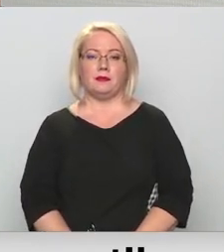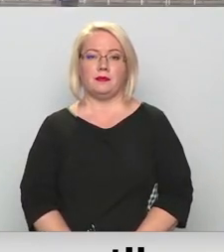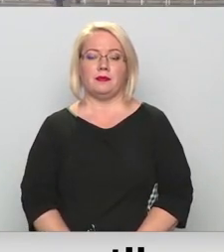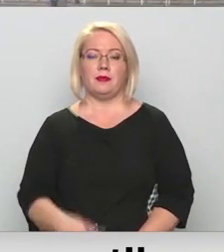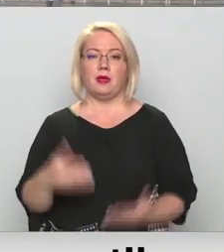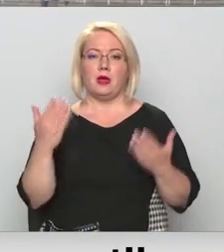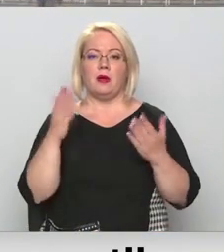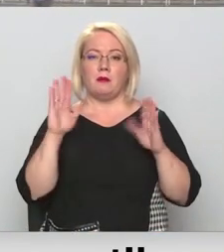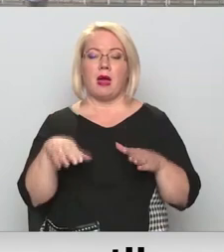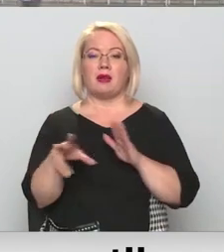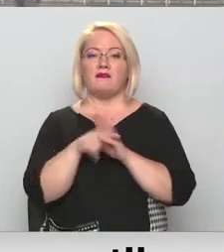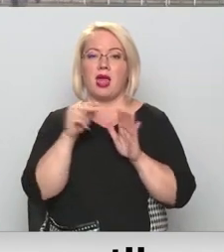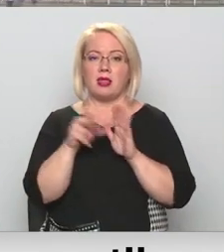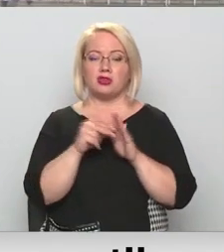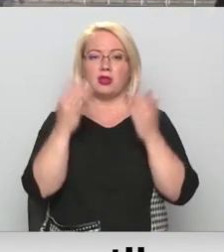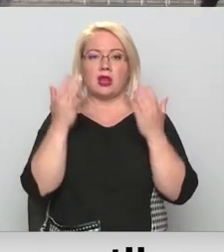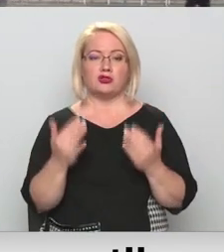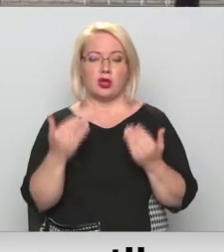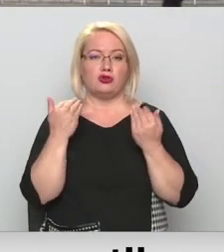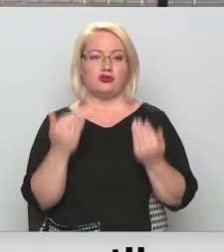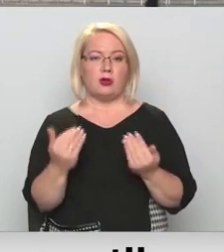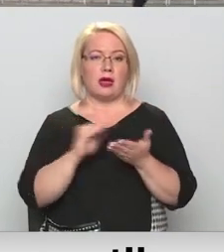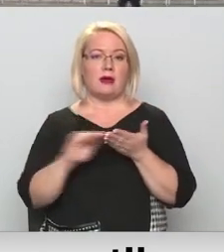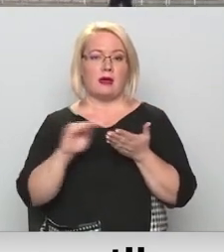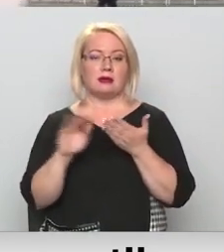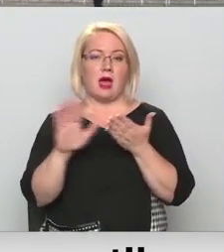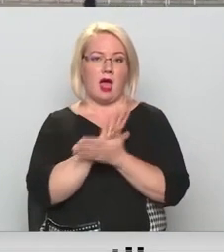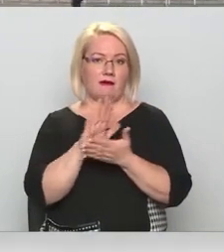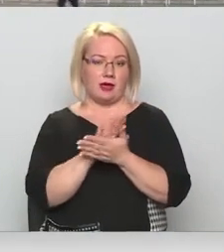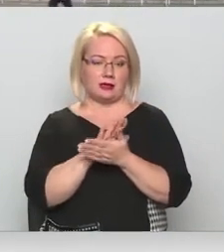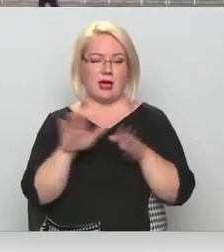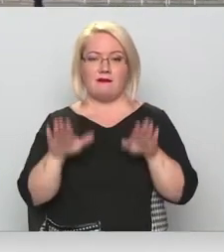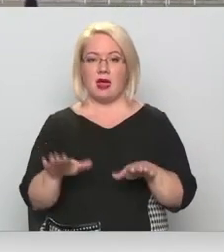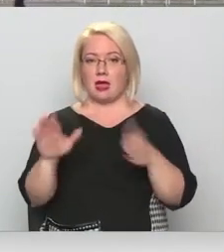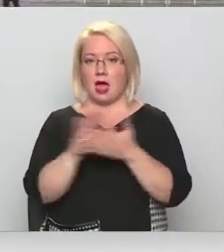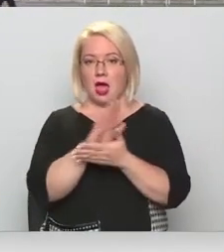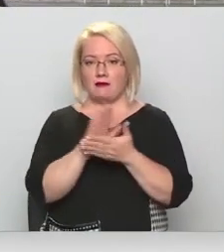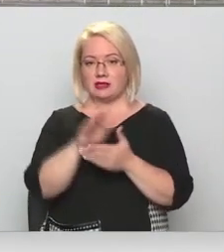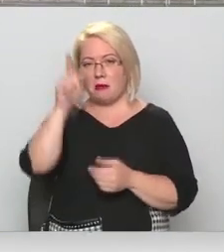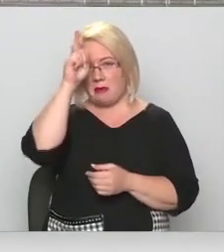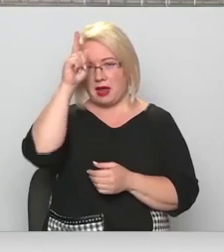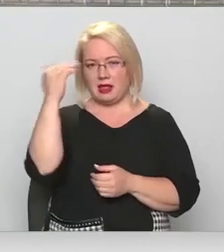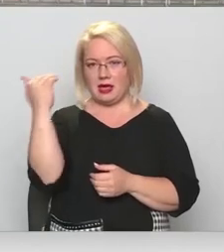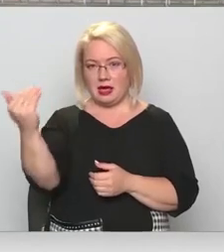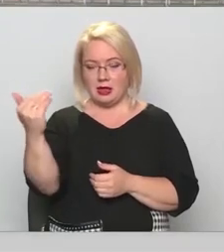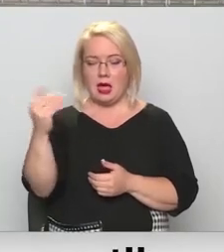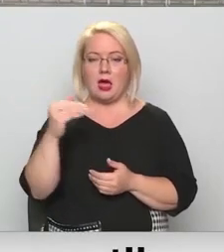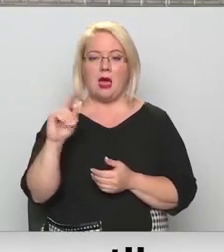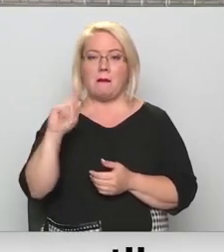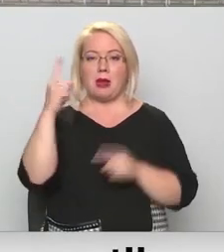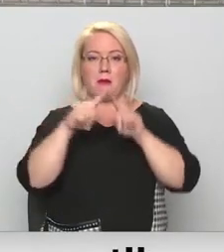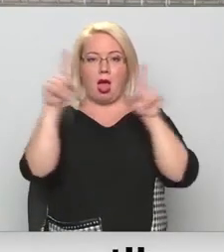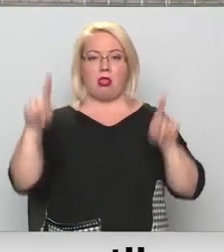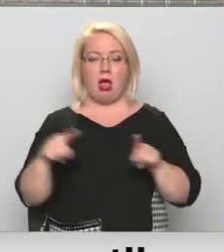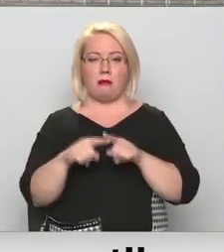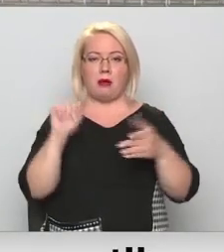Lūko par vēlēšanu rezultātiem šodien rakstāvīzes. Vietējā avīzē berlinēri Morgan Post uz pirmās